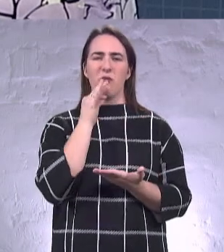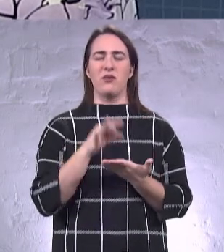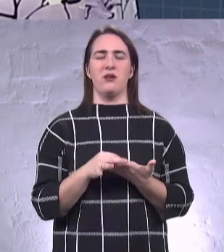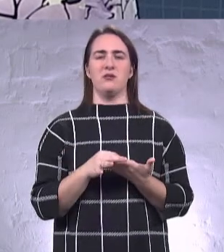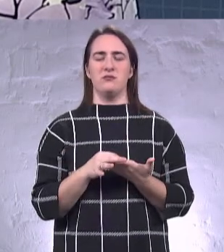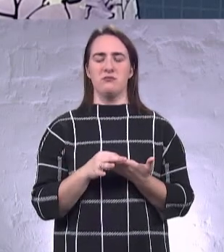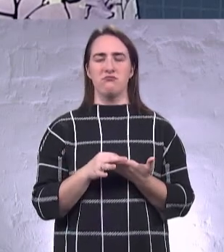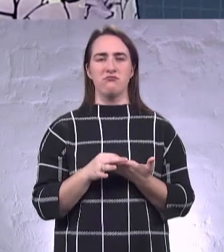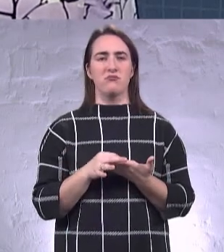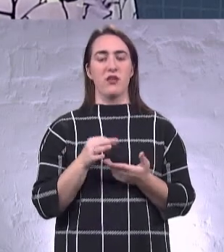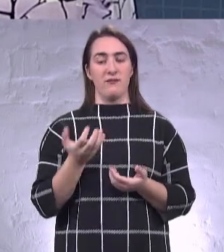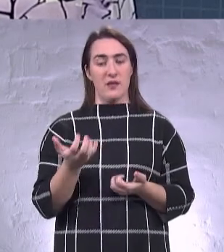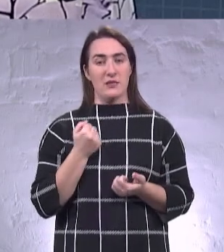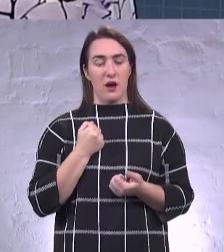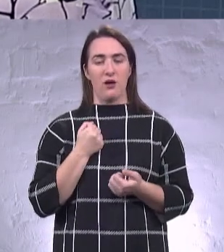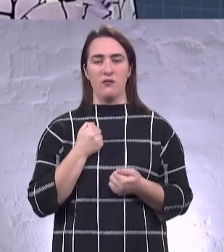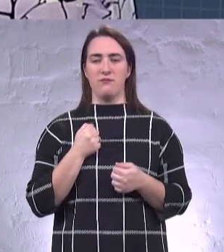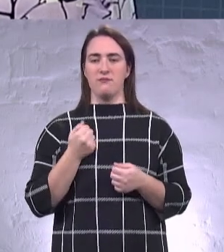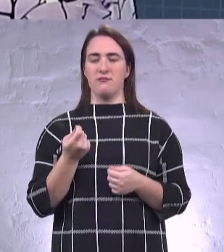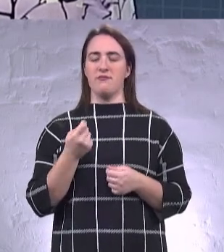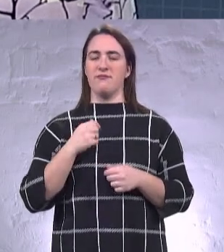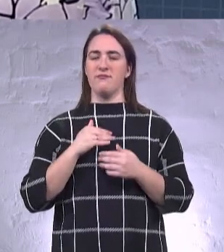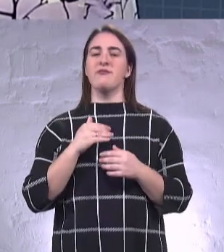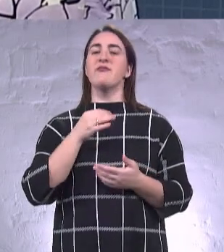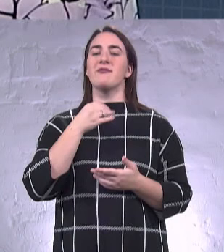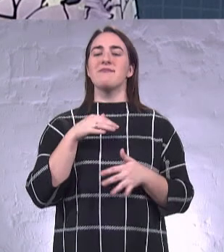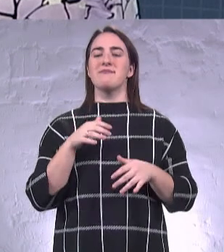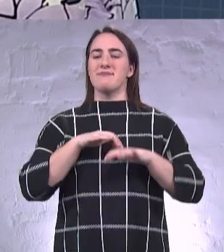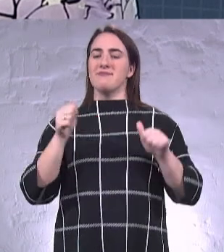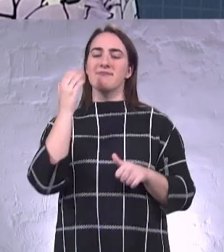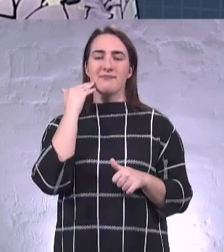взяли повноваження, беріть і відповідальність.